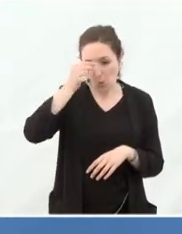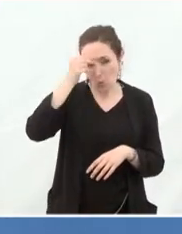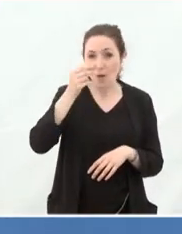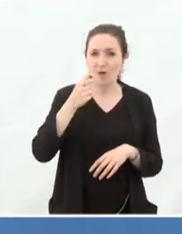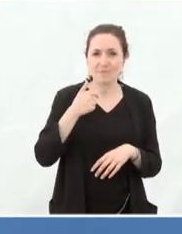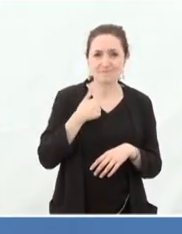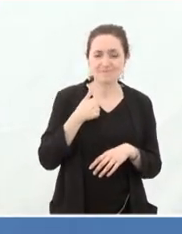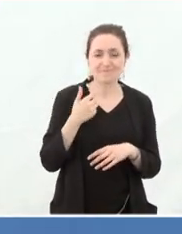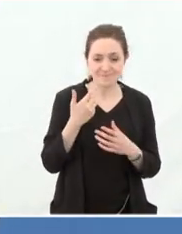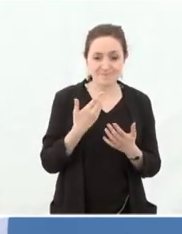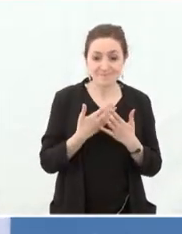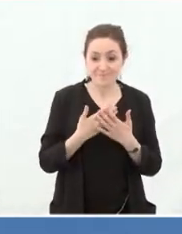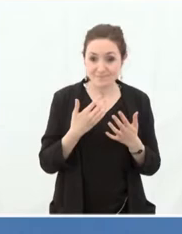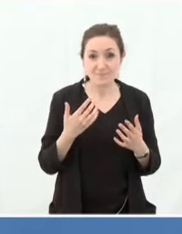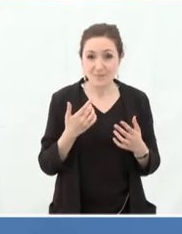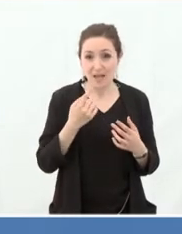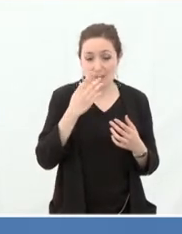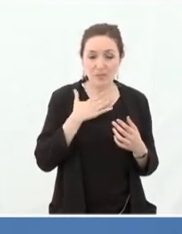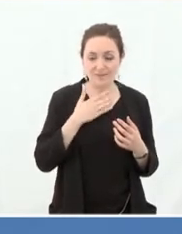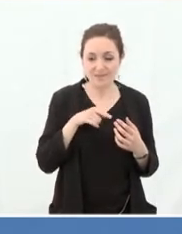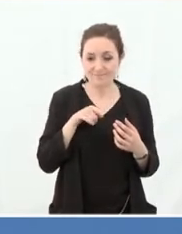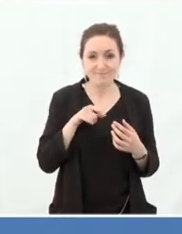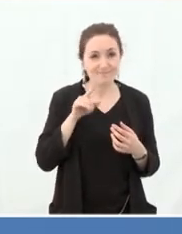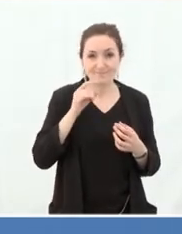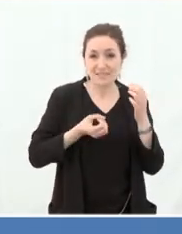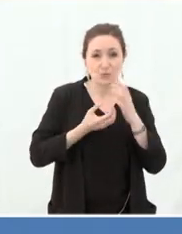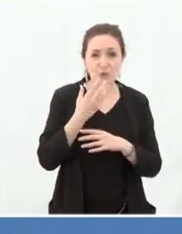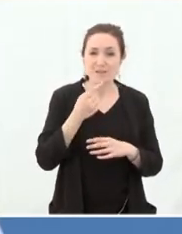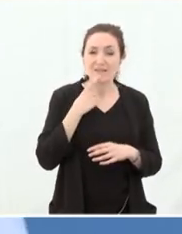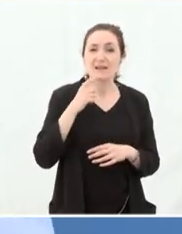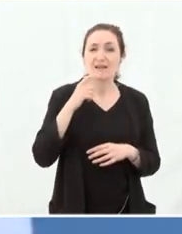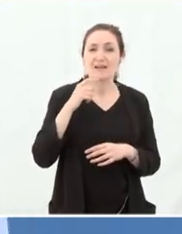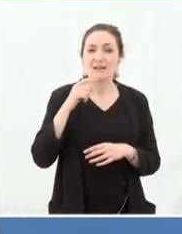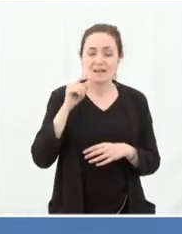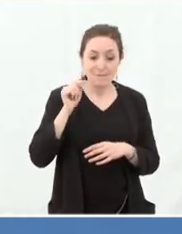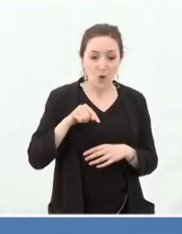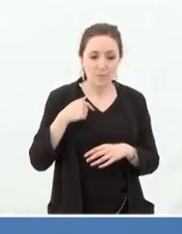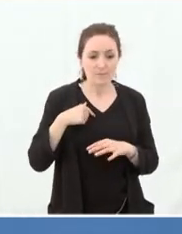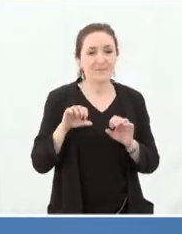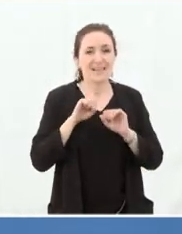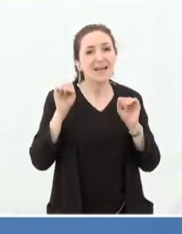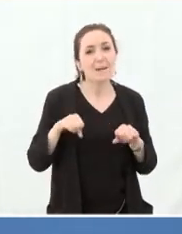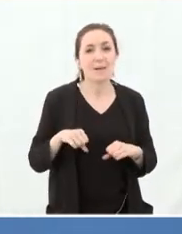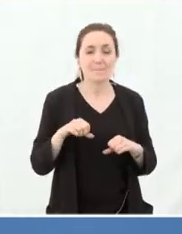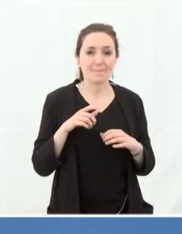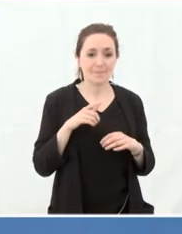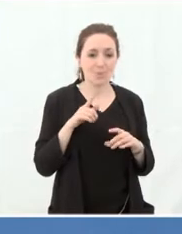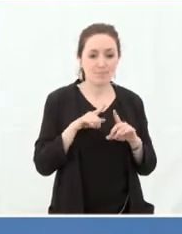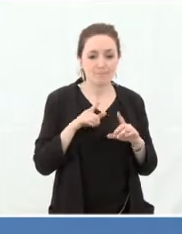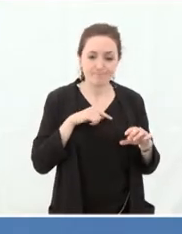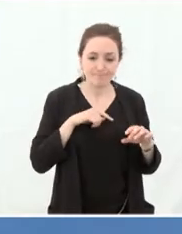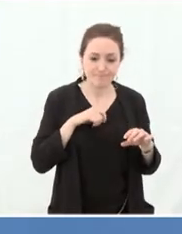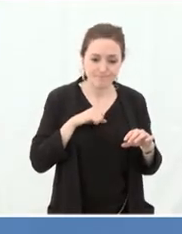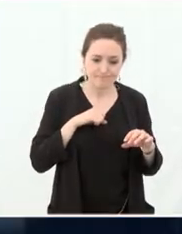basée sur les besoins me paraît paradoxalement radicalement nouveau. Donc il va falloir maintenir cette capacité d'être un acteur qui,